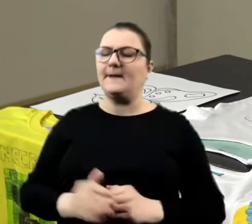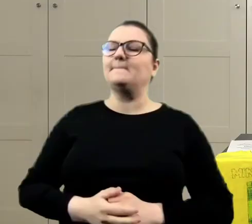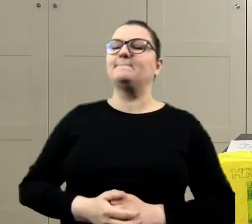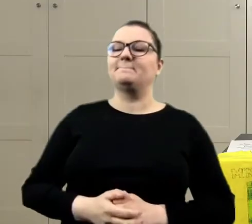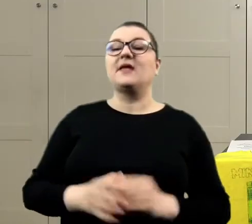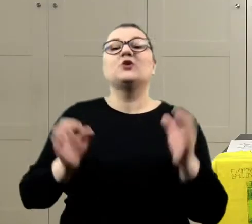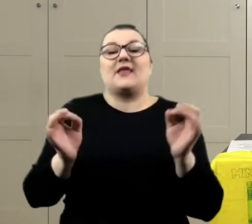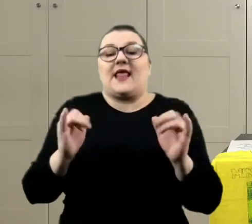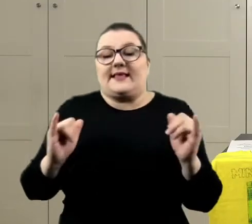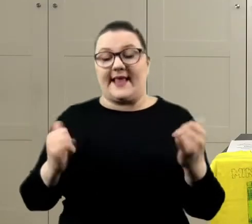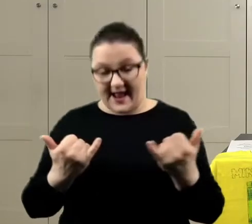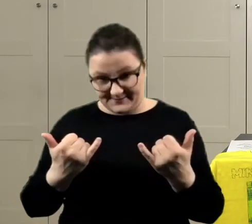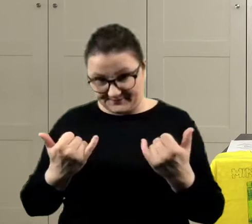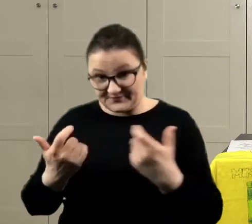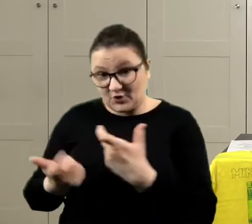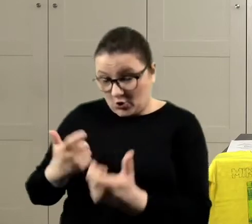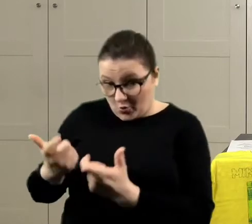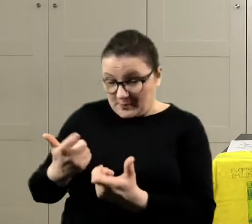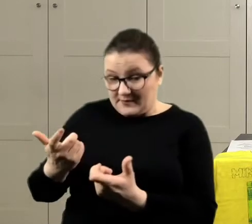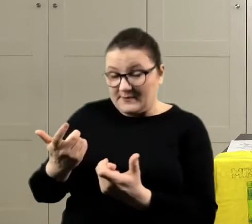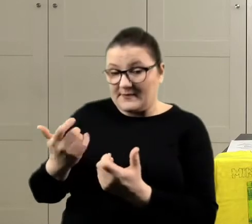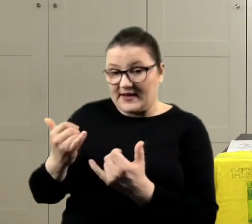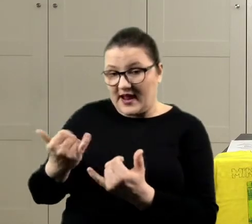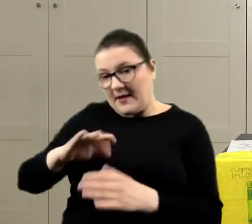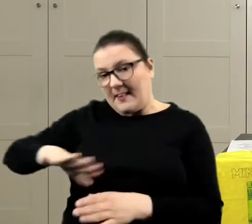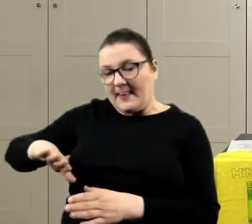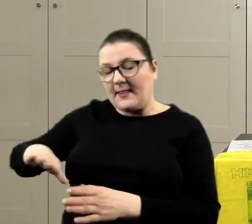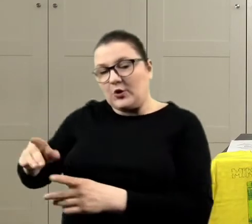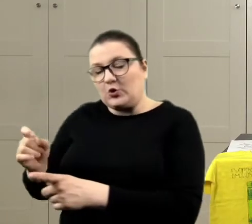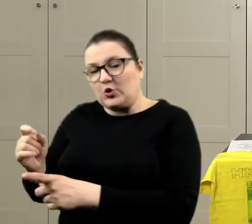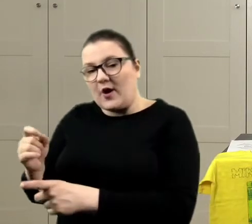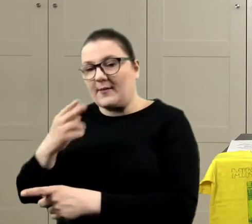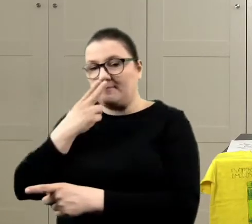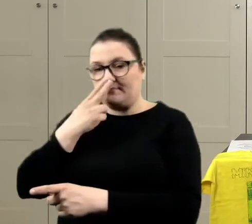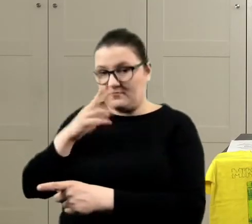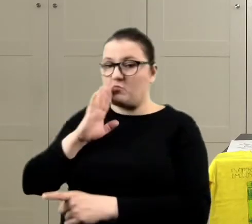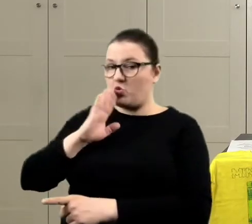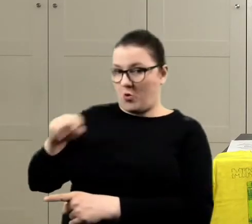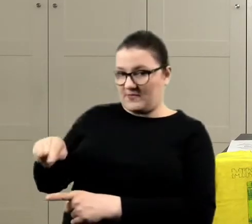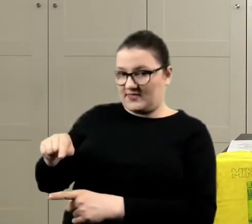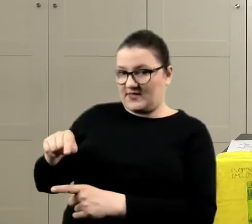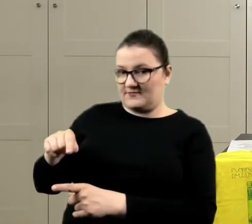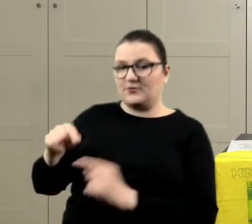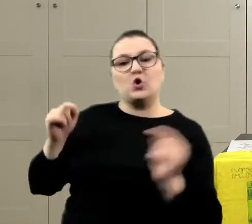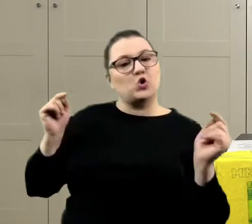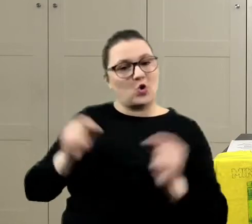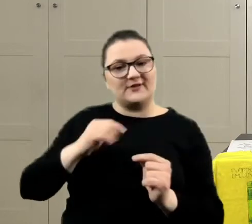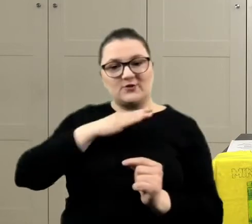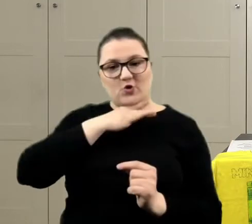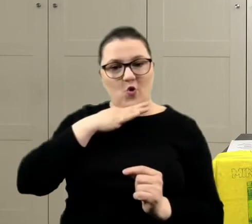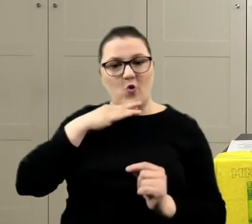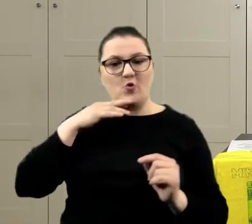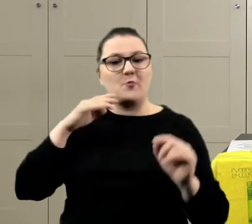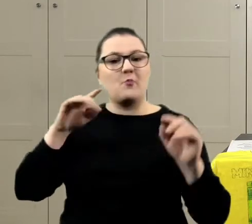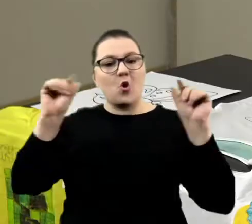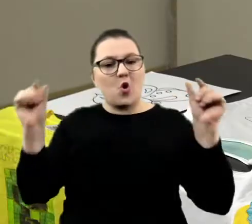Czy robimy na przykład ten, przesunię się troszeczkę, ten słuchajcie, jest taki, ma kontrastowe kolory, bo ma tutaj kolory